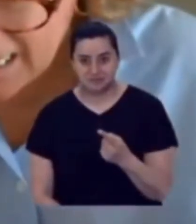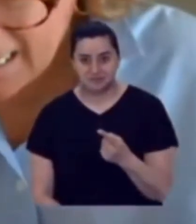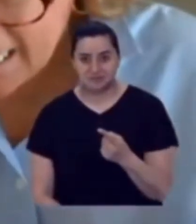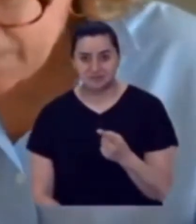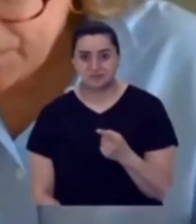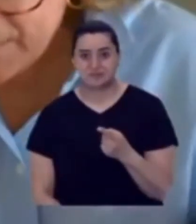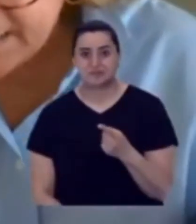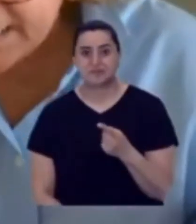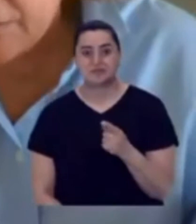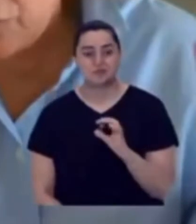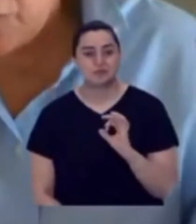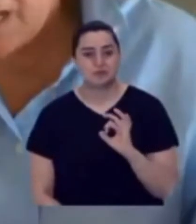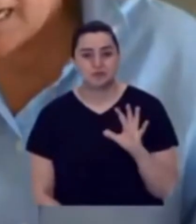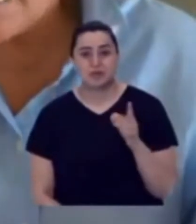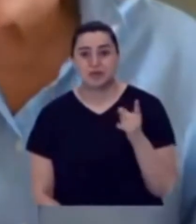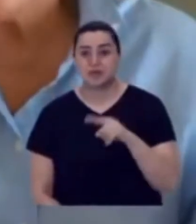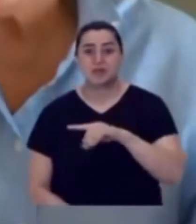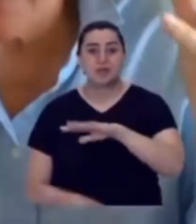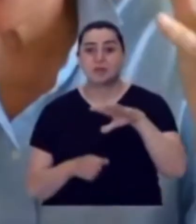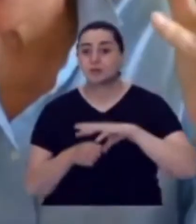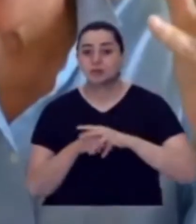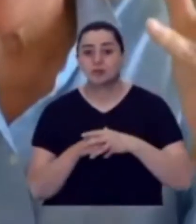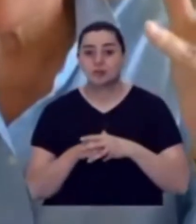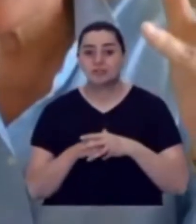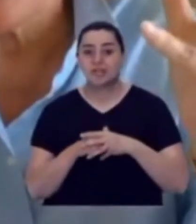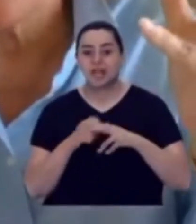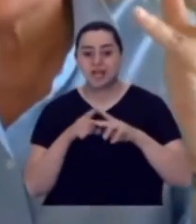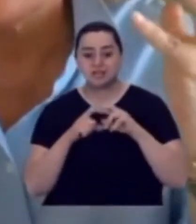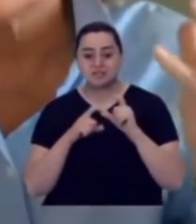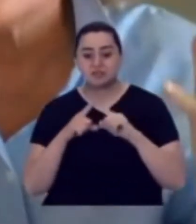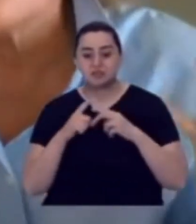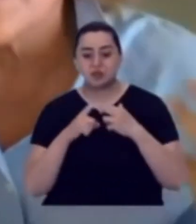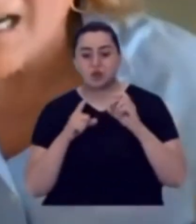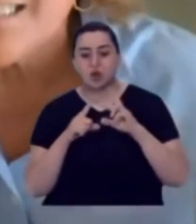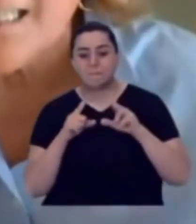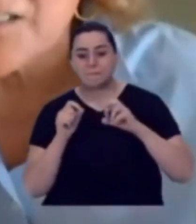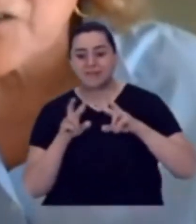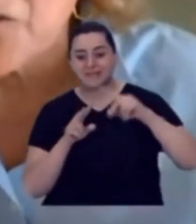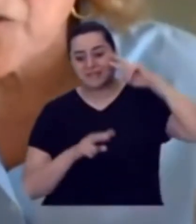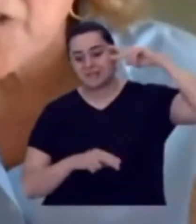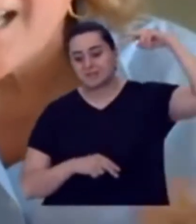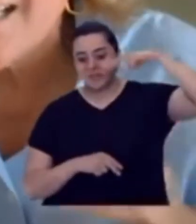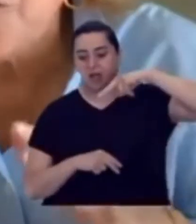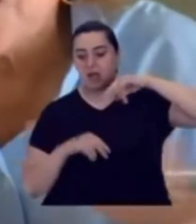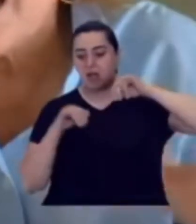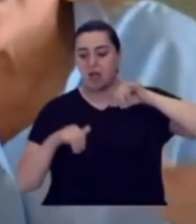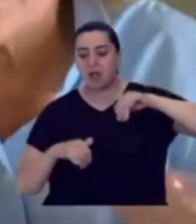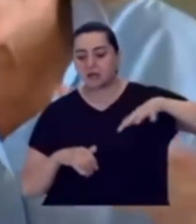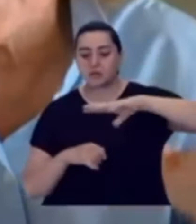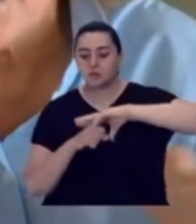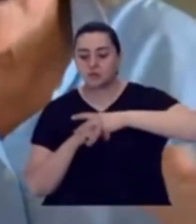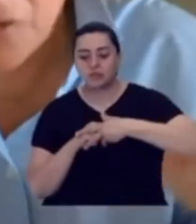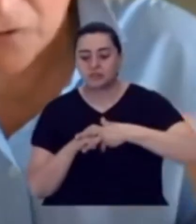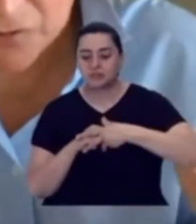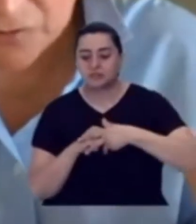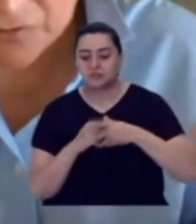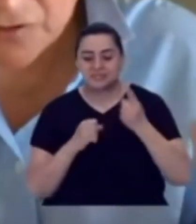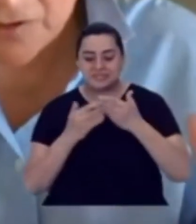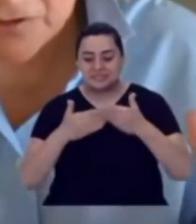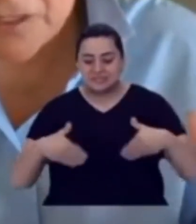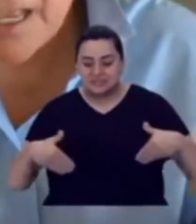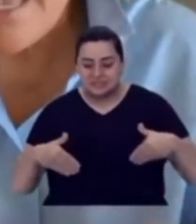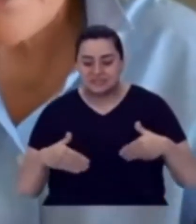ha? Hepimizin dünyası astronomi olarak yukarıdan bakarsanız diyor, dünyada sınırlar